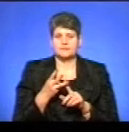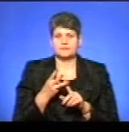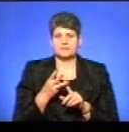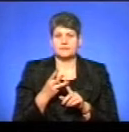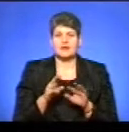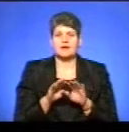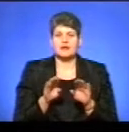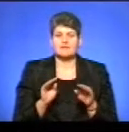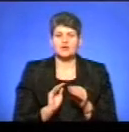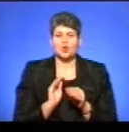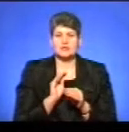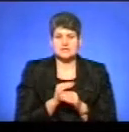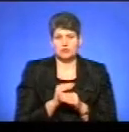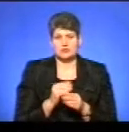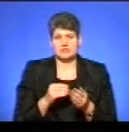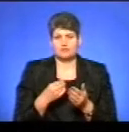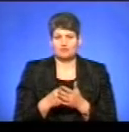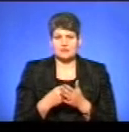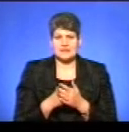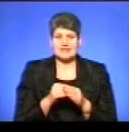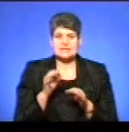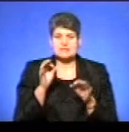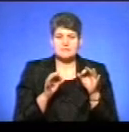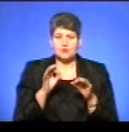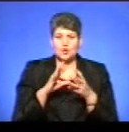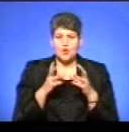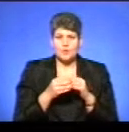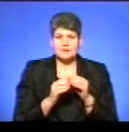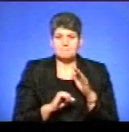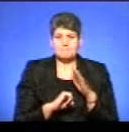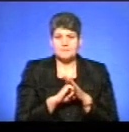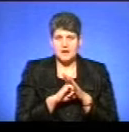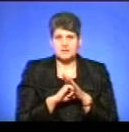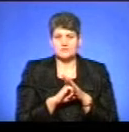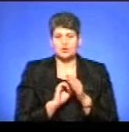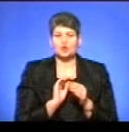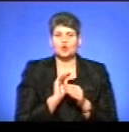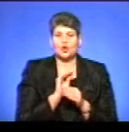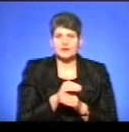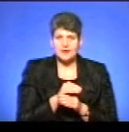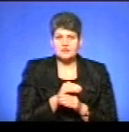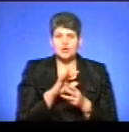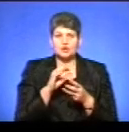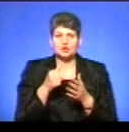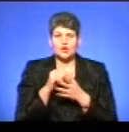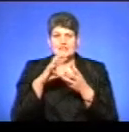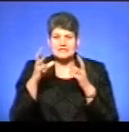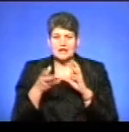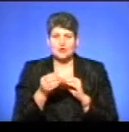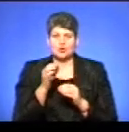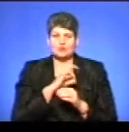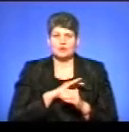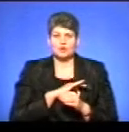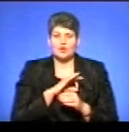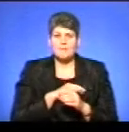це рівень дотаційності бюджетів, співвідношення обсягу базової чи реверсної дотації до загальної суми доходів